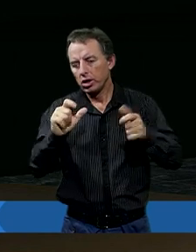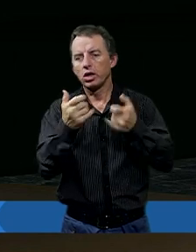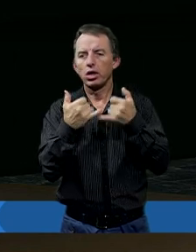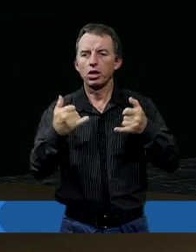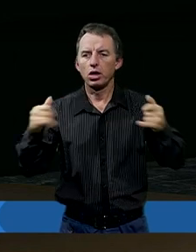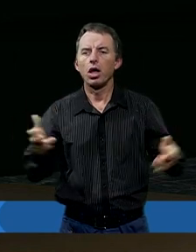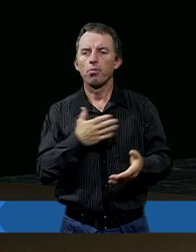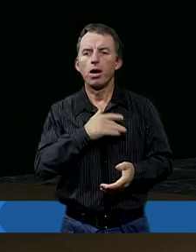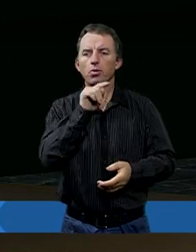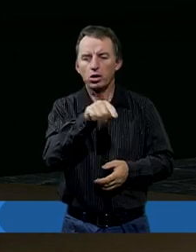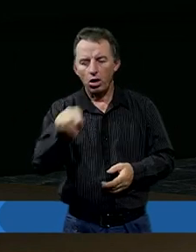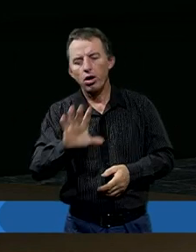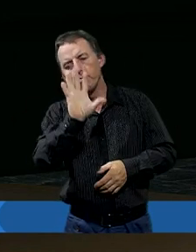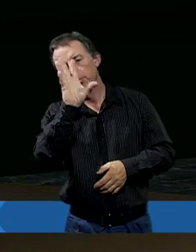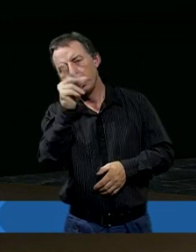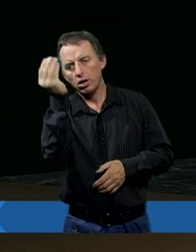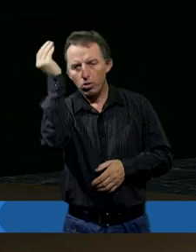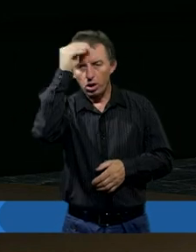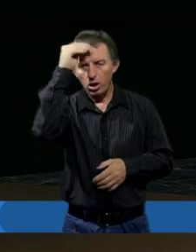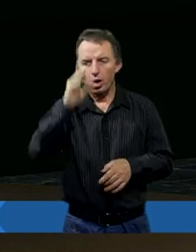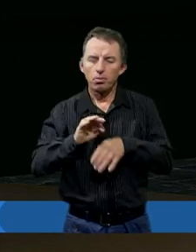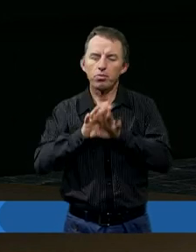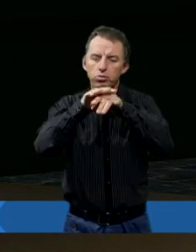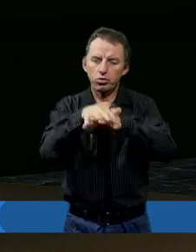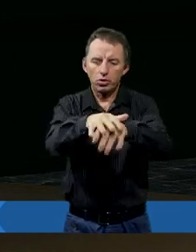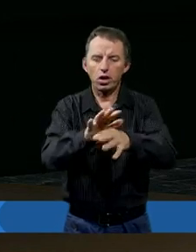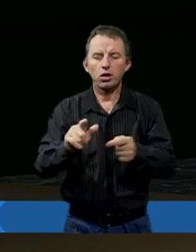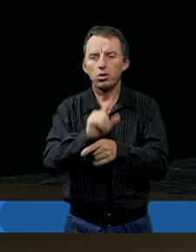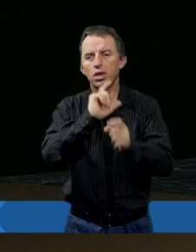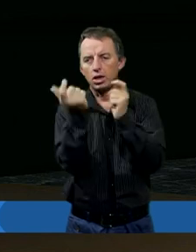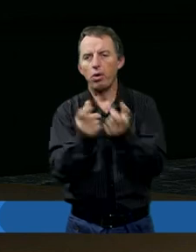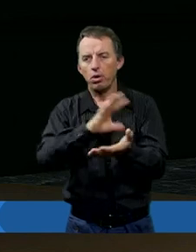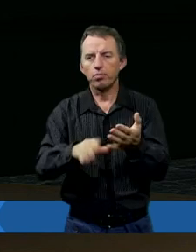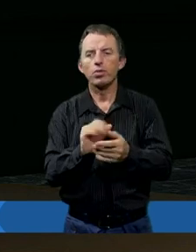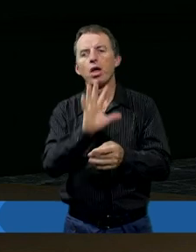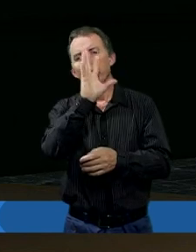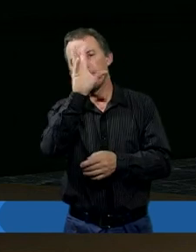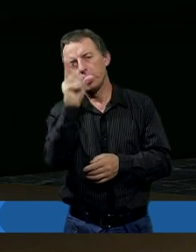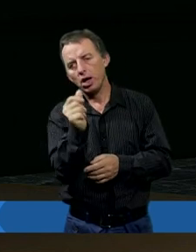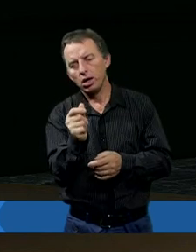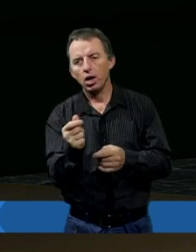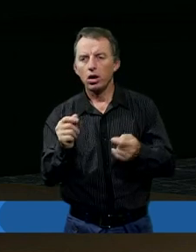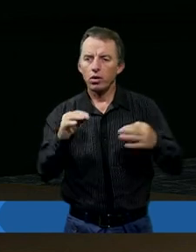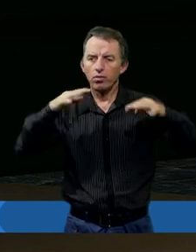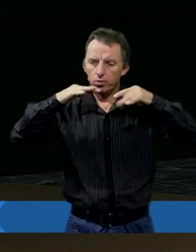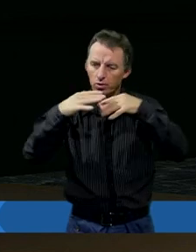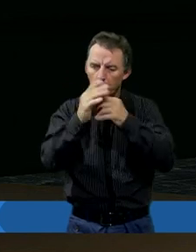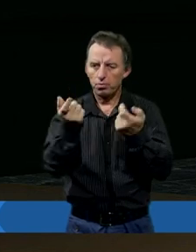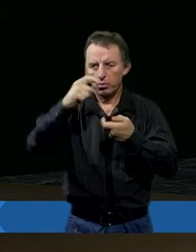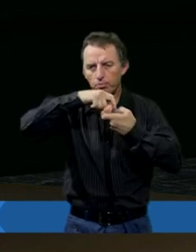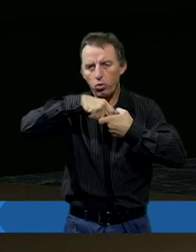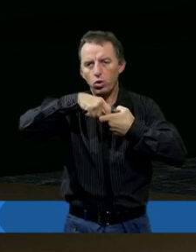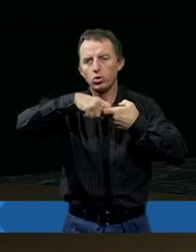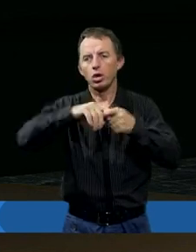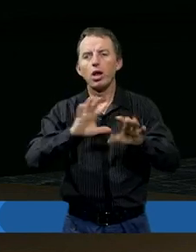A my tutaj mamy tę piękną naukę, która przewija się przez całe Pismo Święte i jest pięknie ze sobą skorelowane we wszystkich